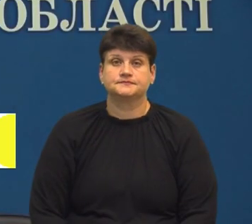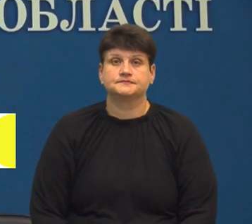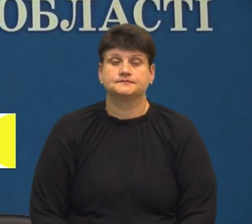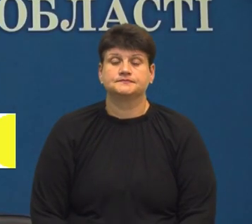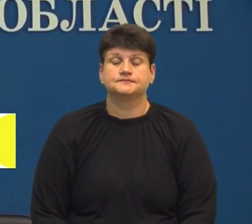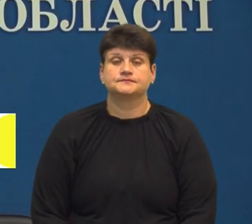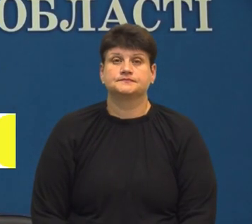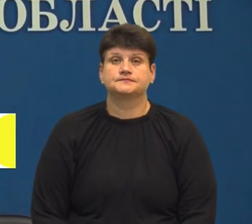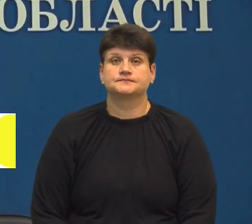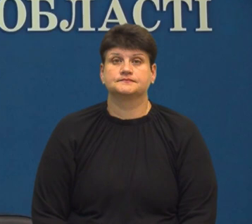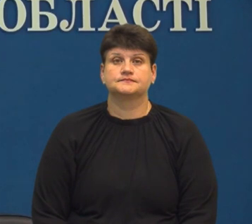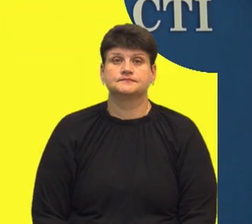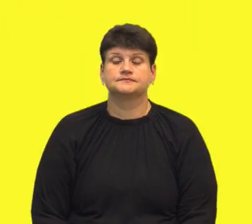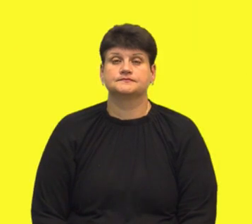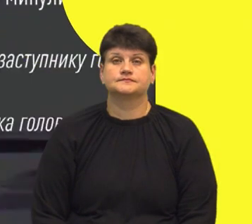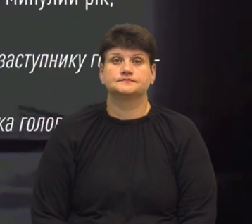Суспільне новини, Тернопіль.